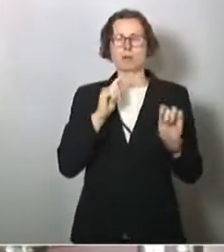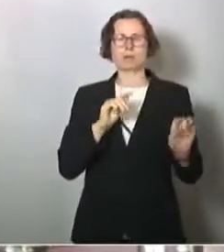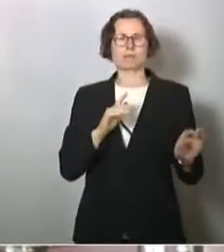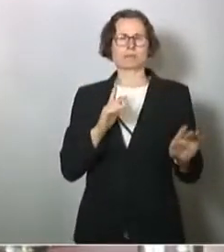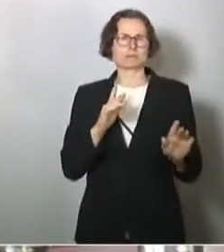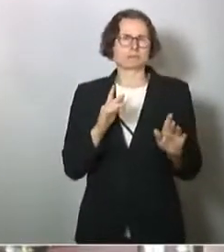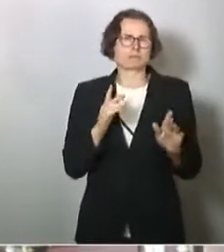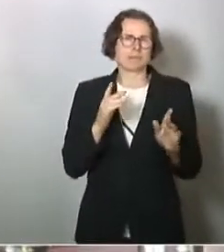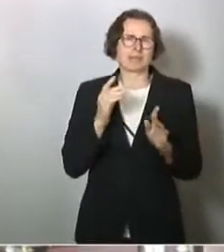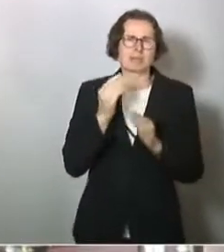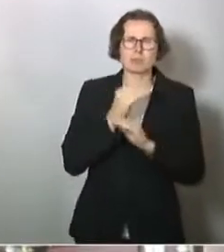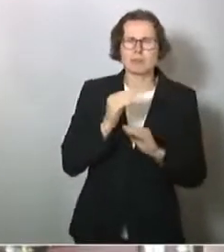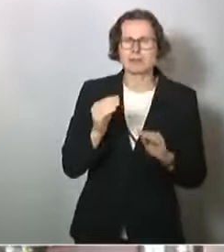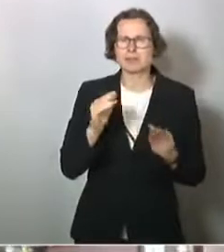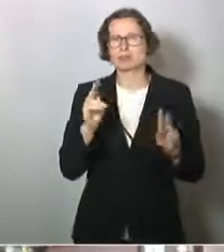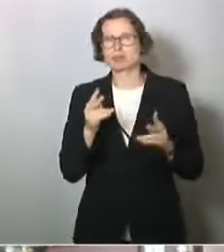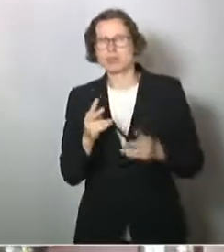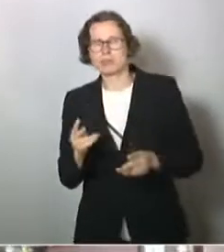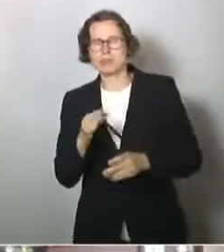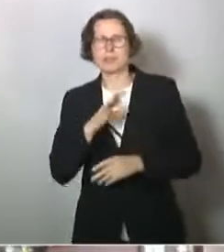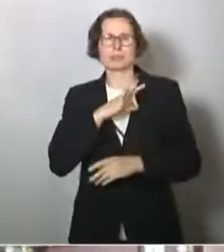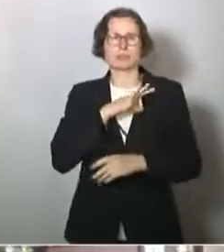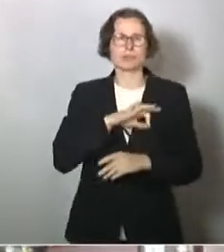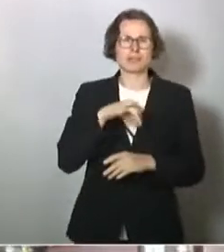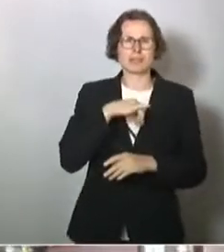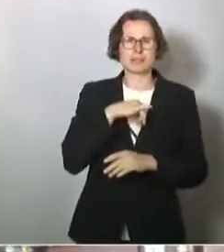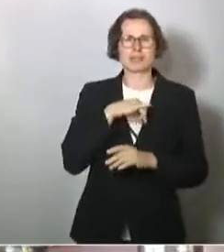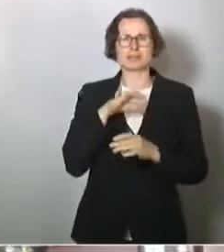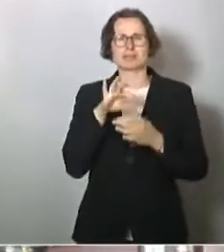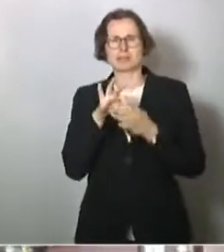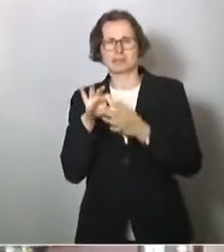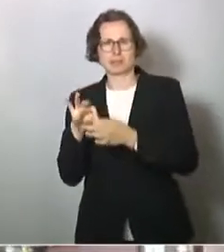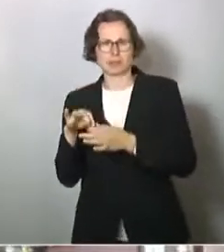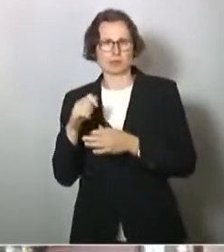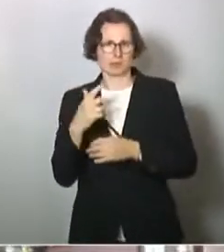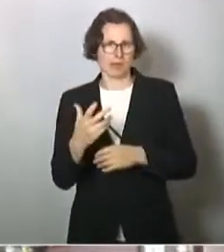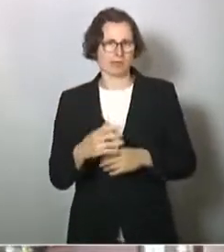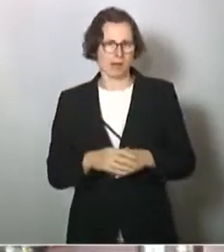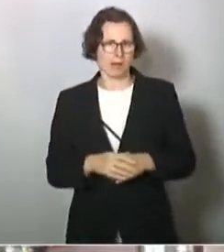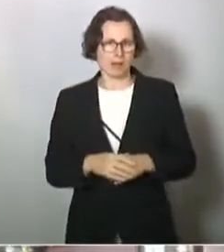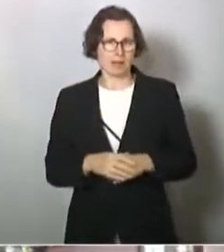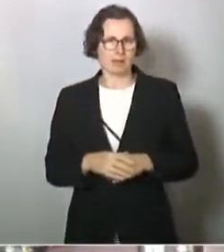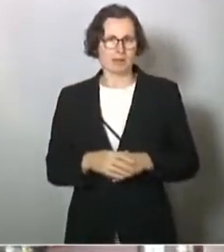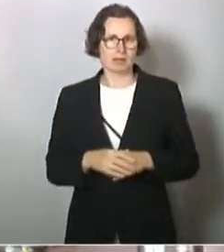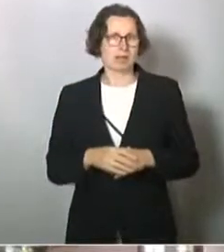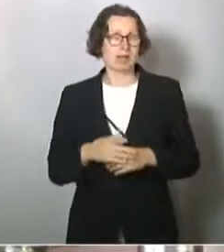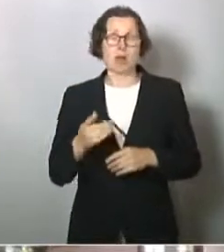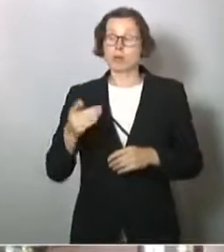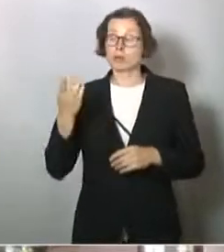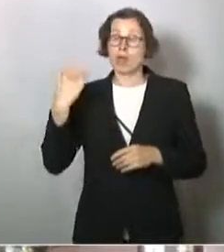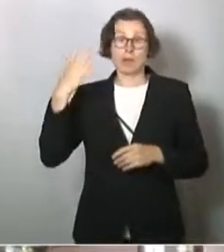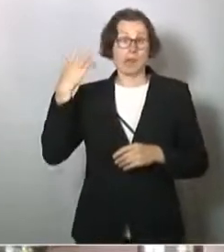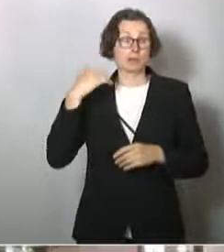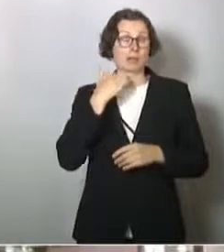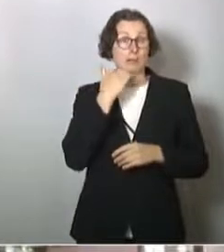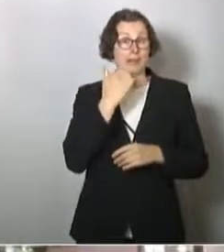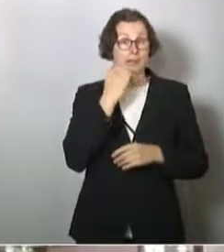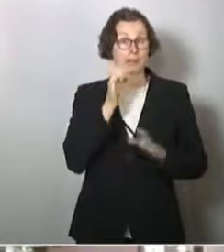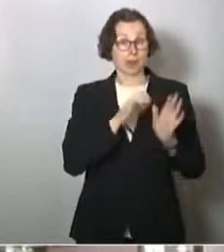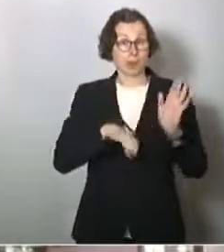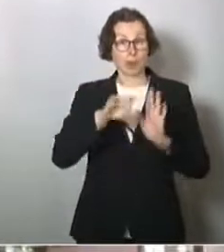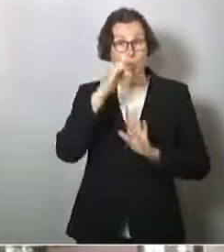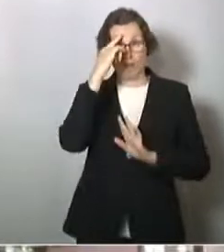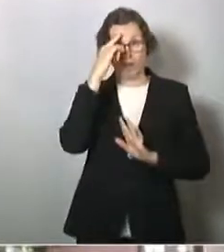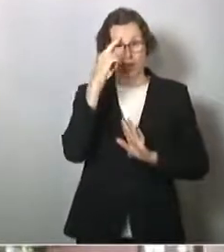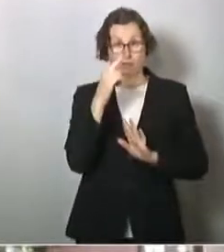Profitinteressen dahinter eine Rolle gespielt hat. Auch damals gab es einen Bericht des Europarates,